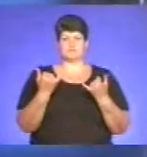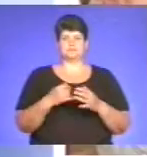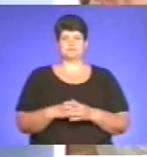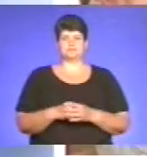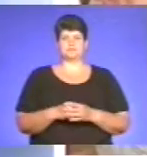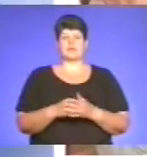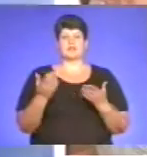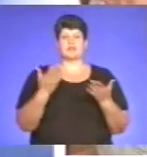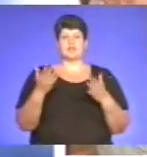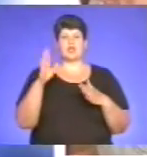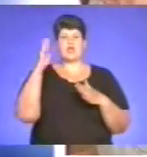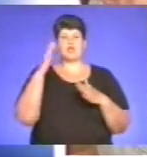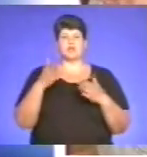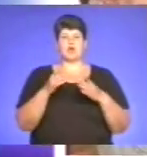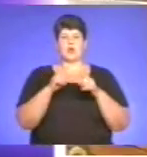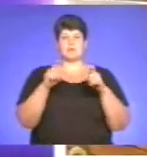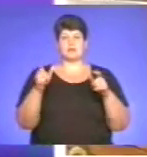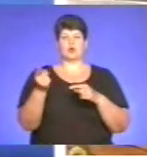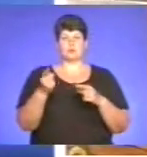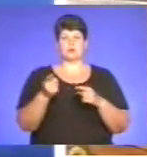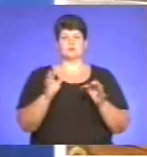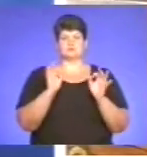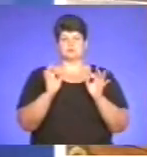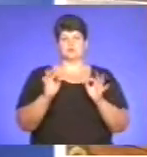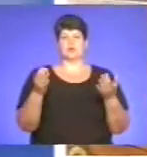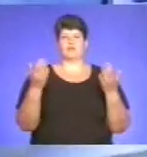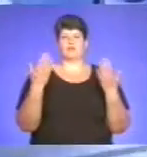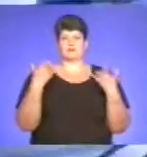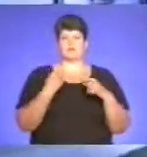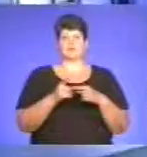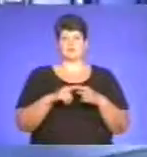На яких водних об'єктах Тернопільщини безпечно відпочивати цього літа?